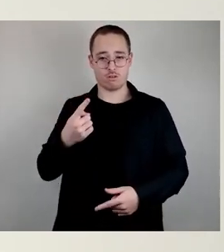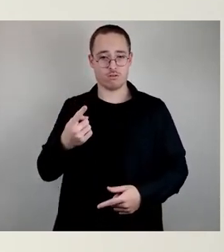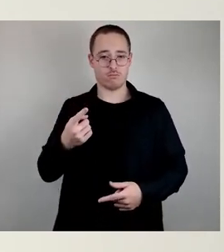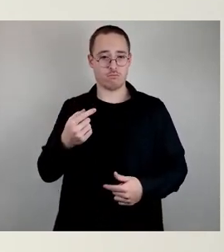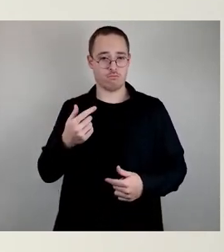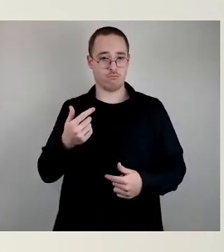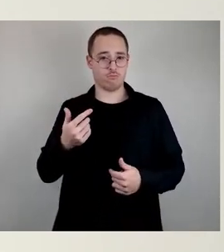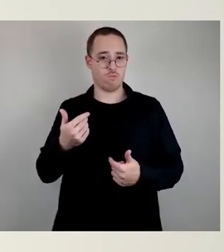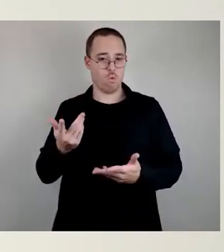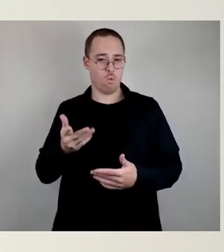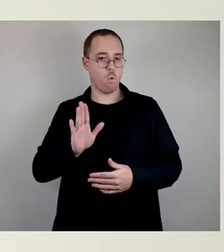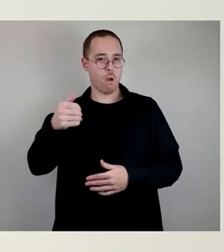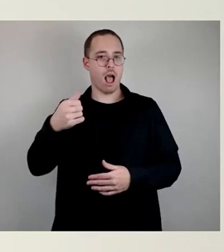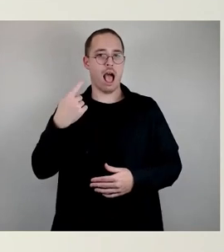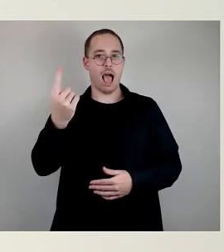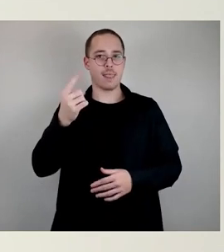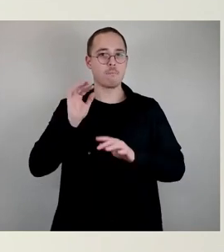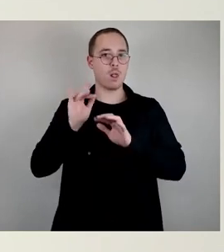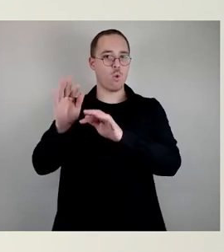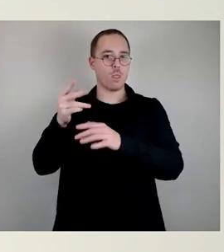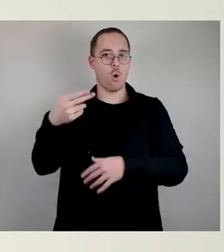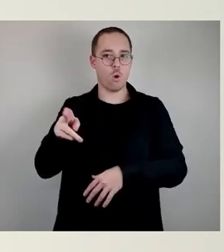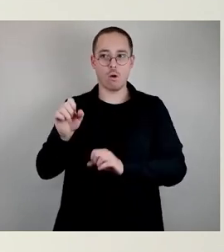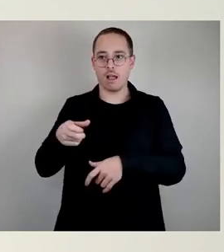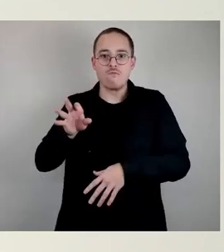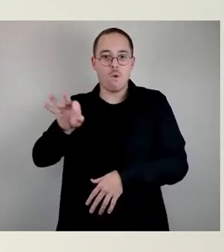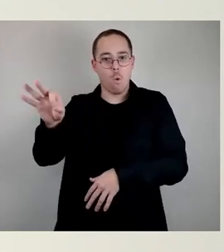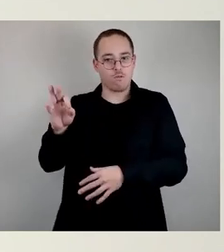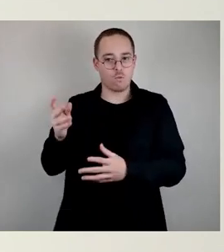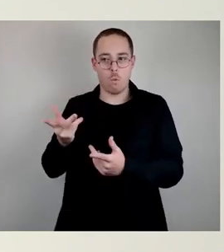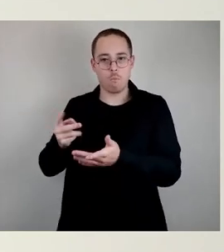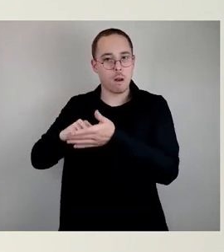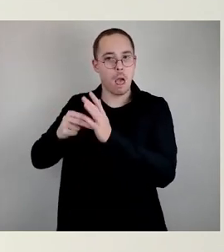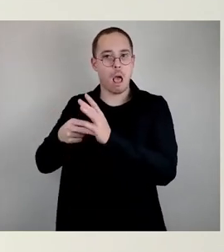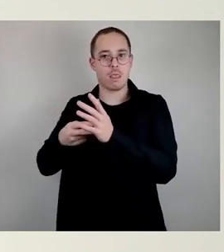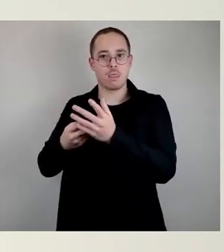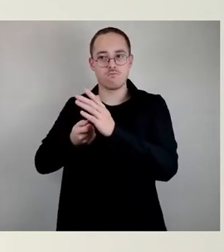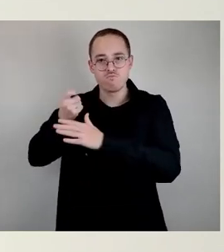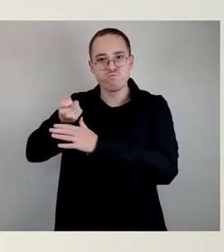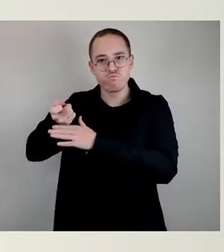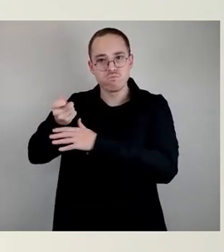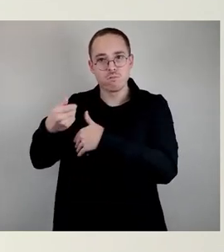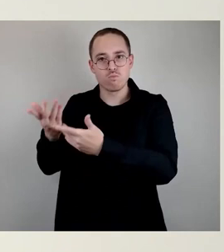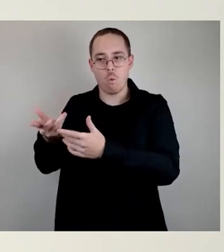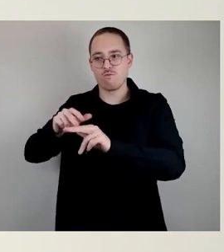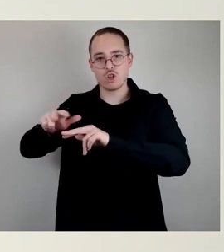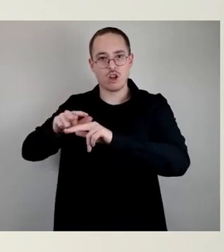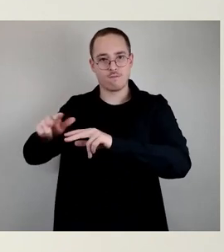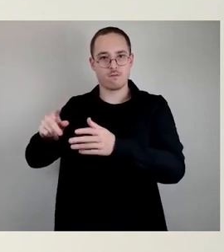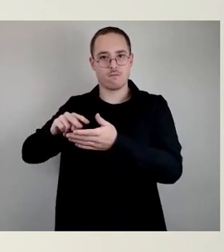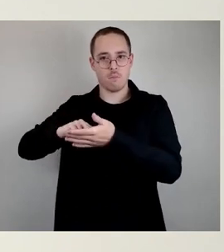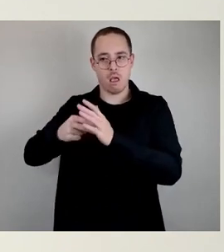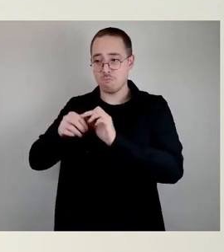über eine Million Euro natürlich was in ihrem Investplan beziehungsweise in ihrem Wirtschaftsplan dann entsprechend auch